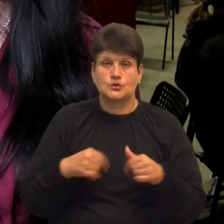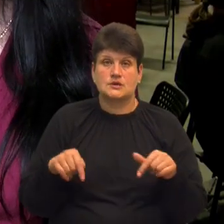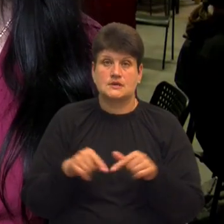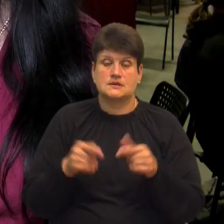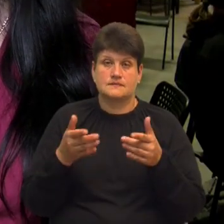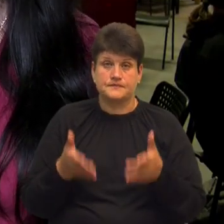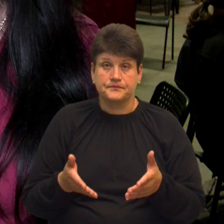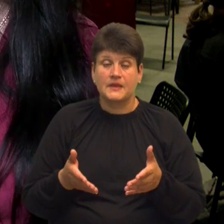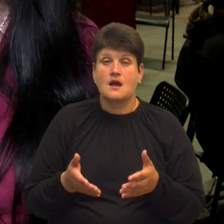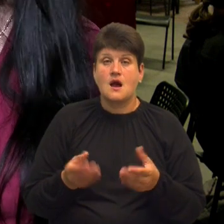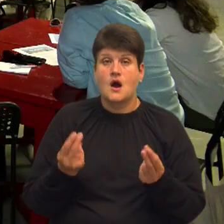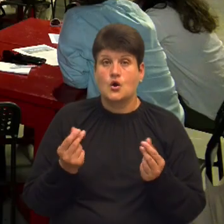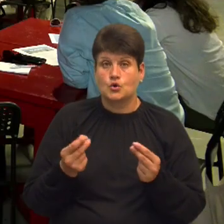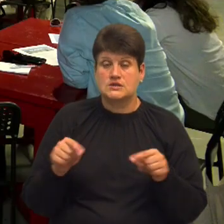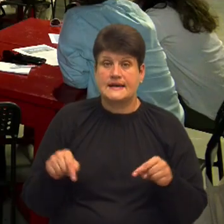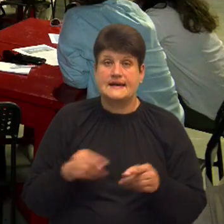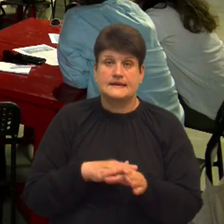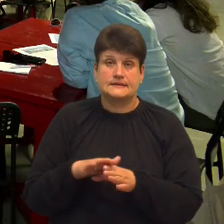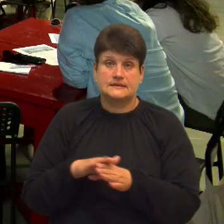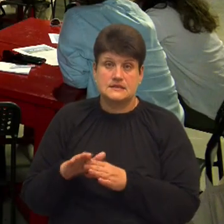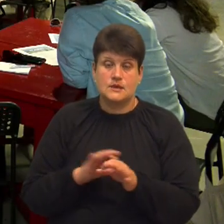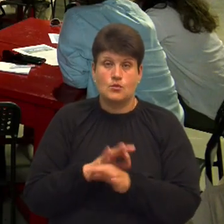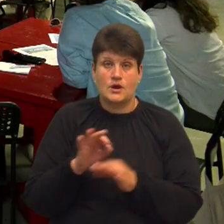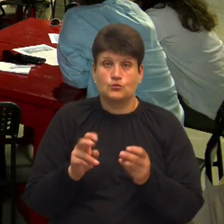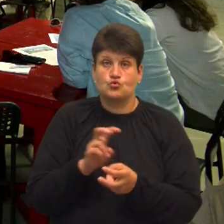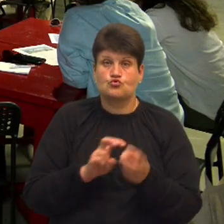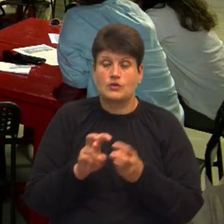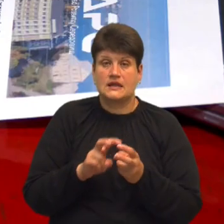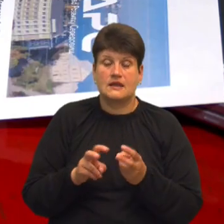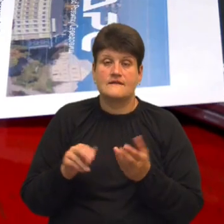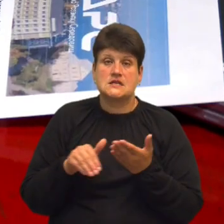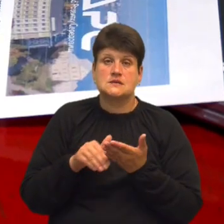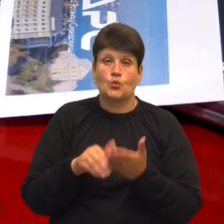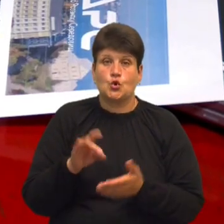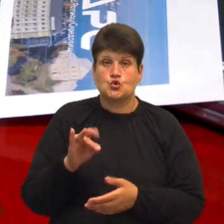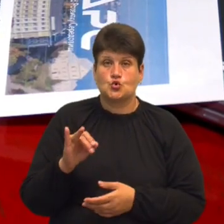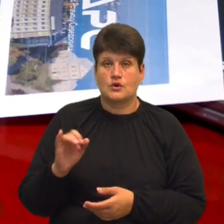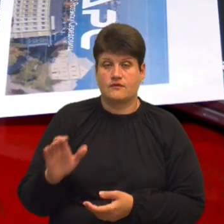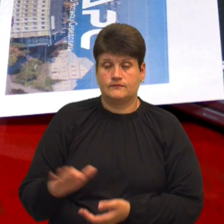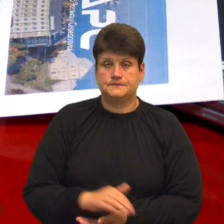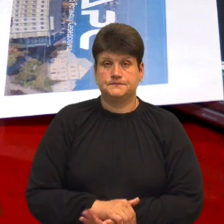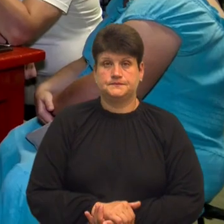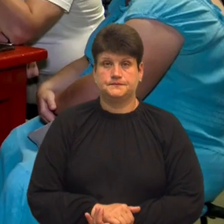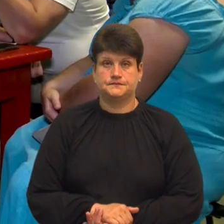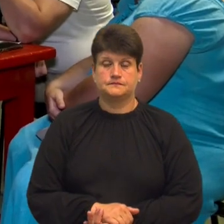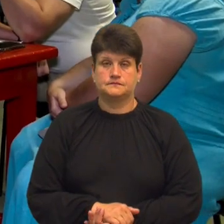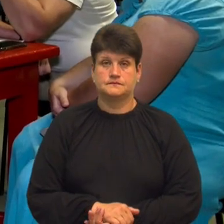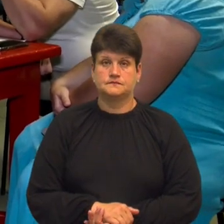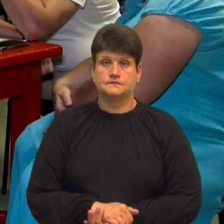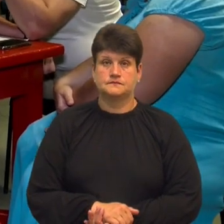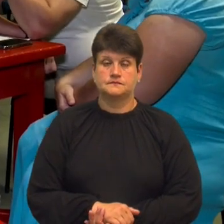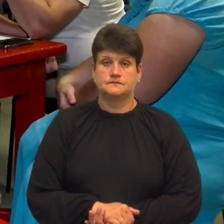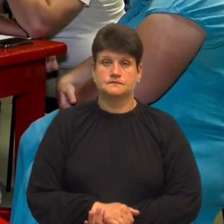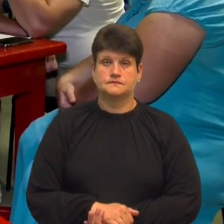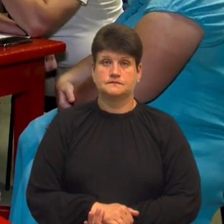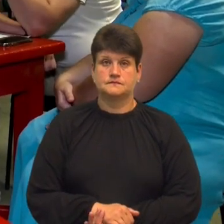Міхайліді. А гроші на реалізацію проєктів, за її словами, шукатимуть в спонсорів. Діана Качаровська, Оксана Галіаш, Суспільне новини, Тернопіль.